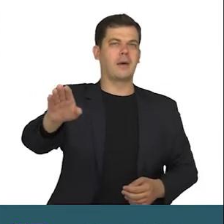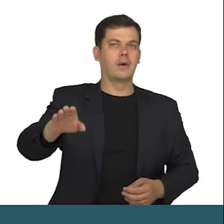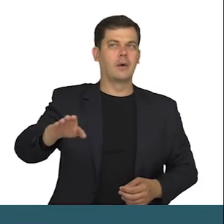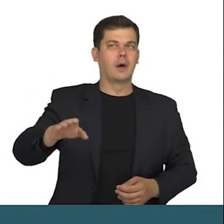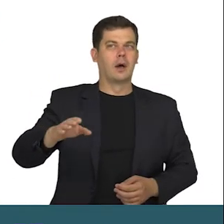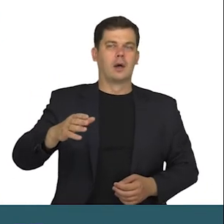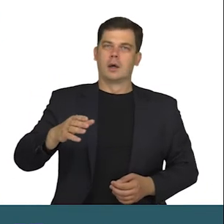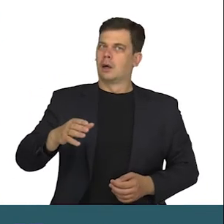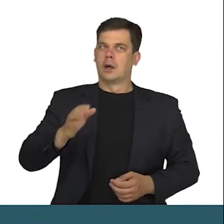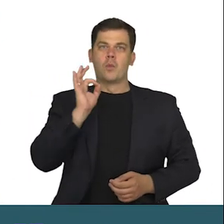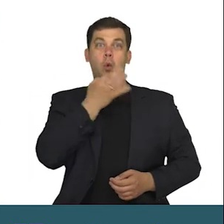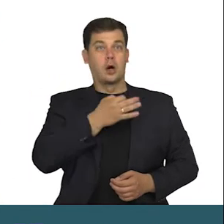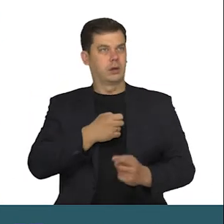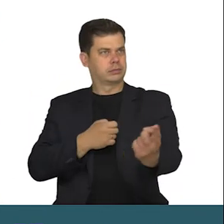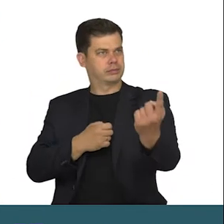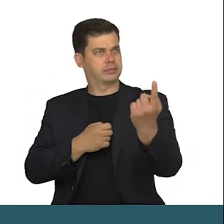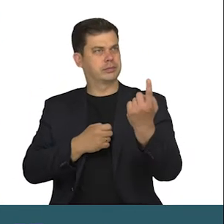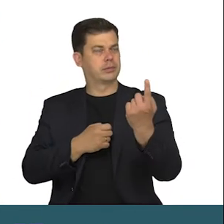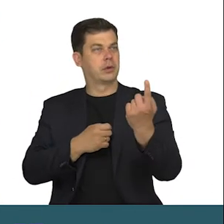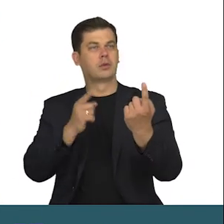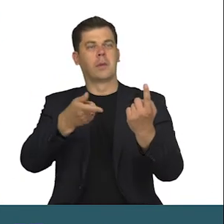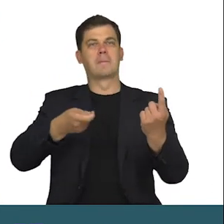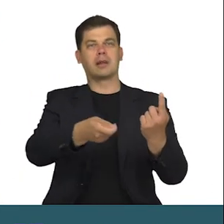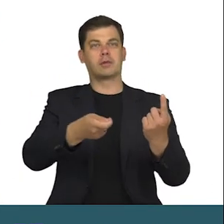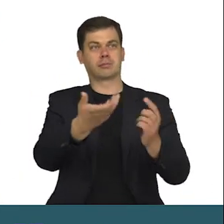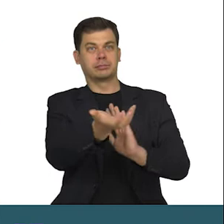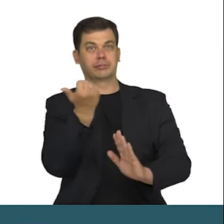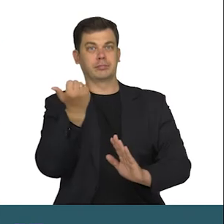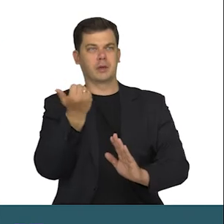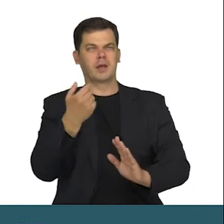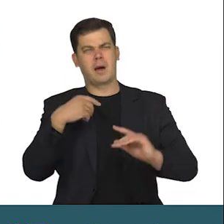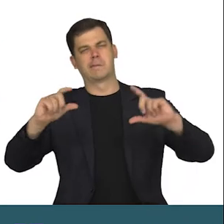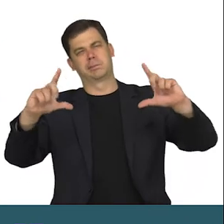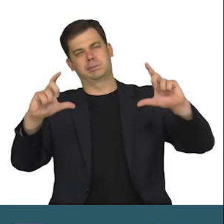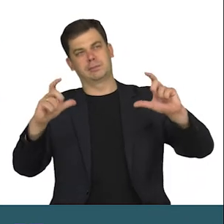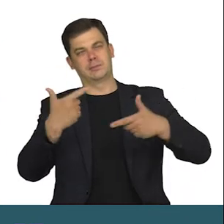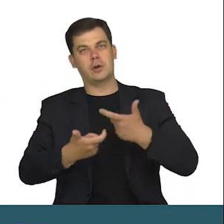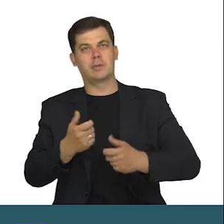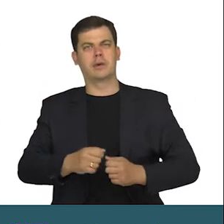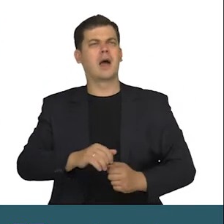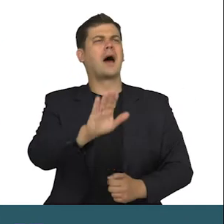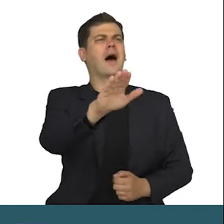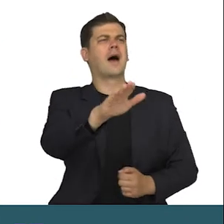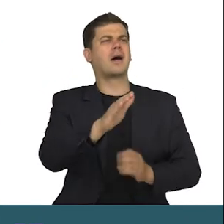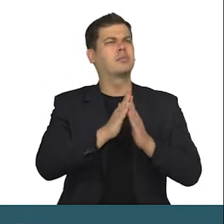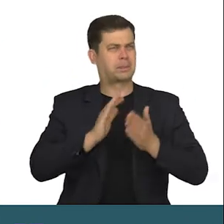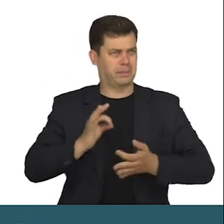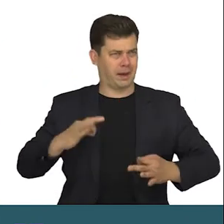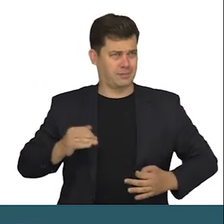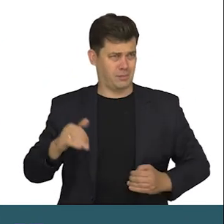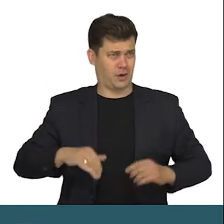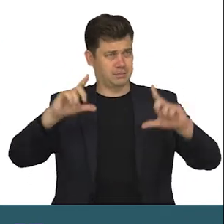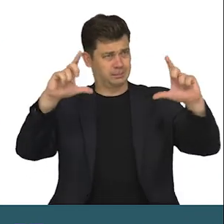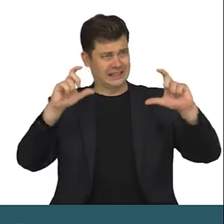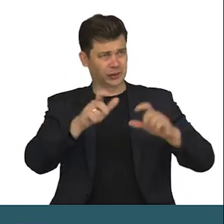O, jakiś młody człowiek. Podchodzi do bankomatu. Zrobię mu zdjęcie. Proszę pana, pozwoli pan, że zrobię